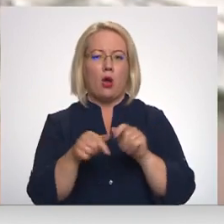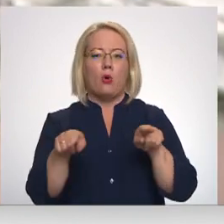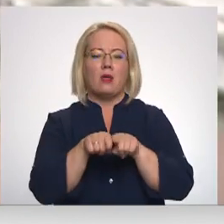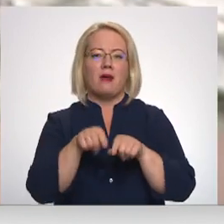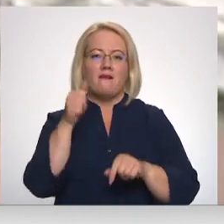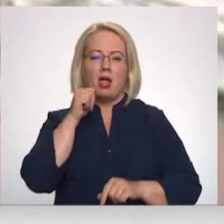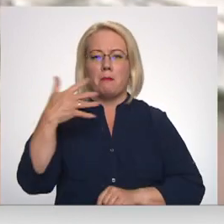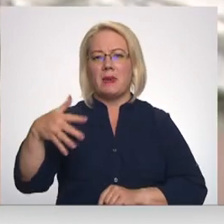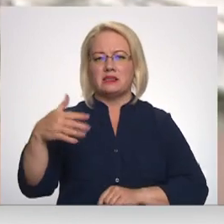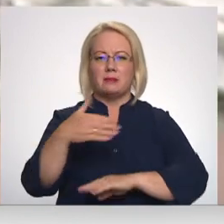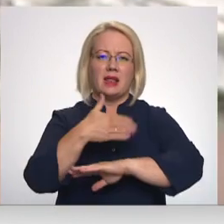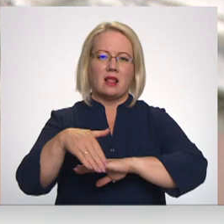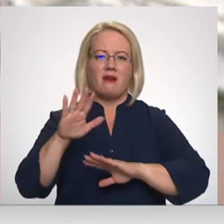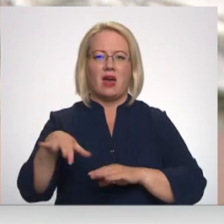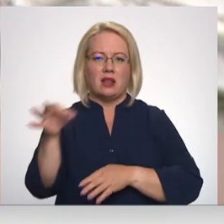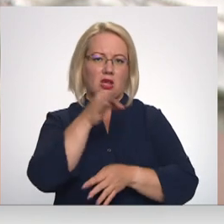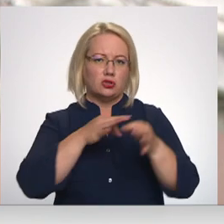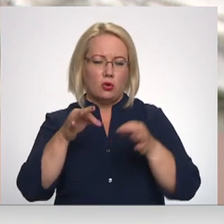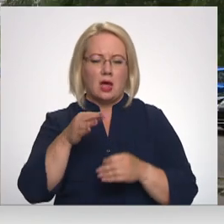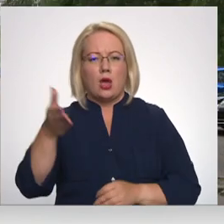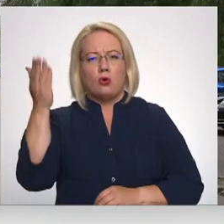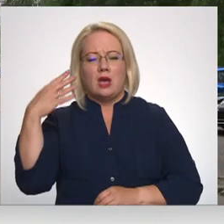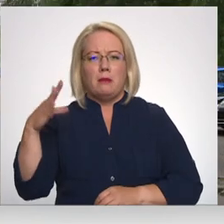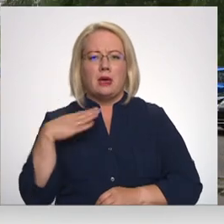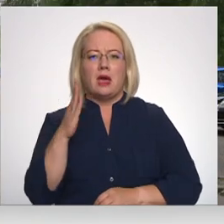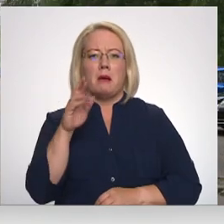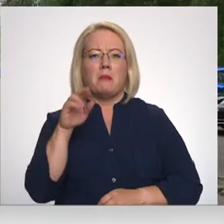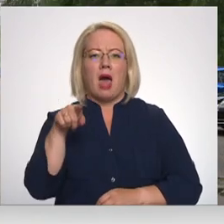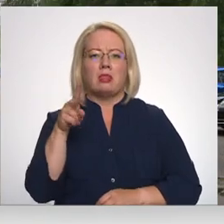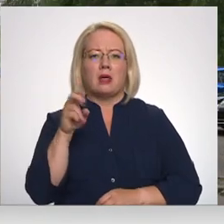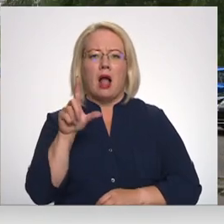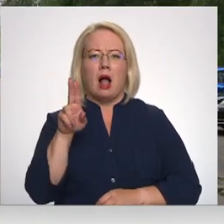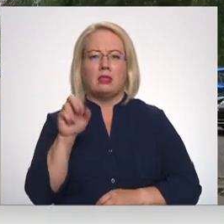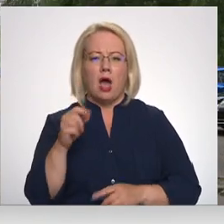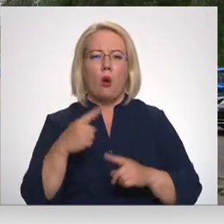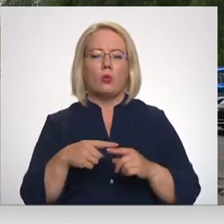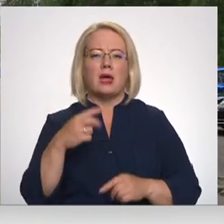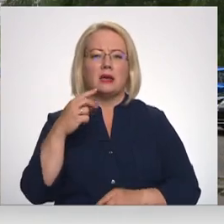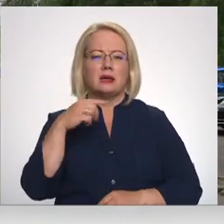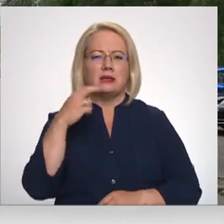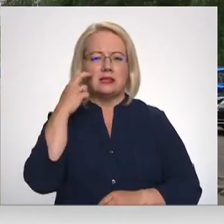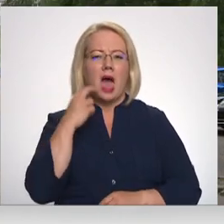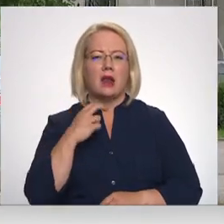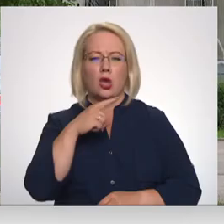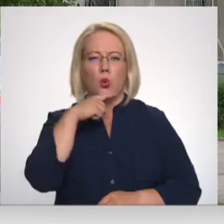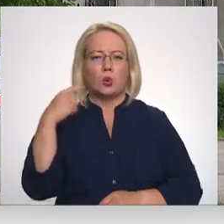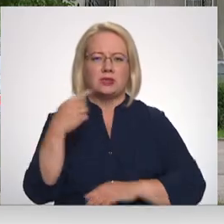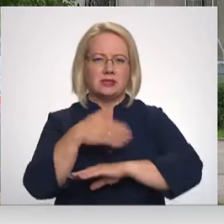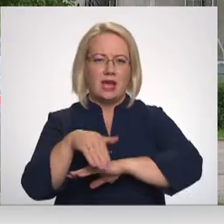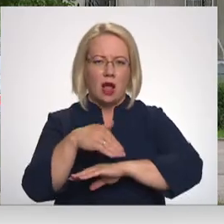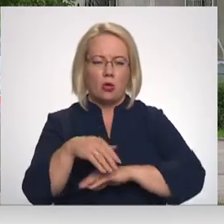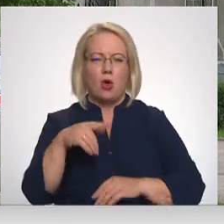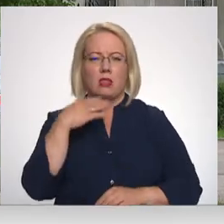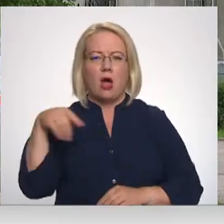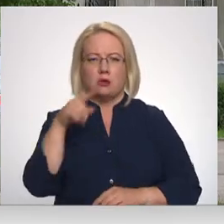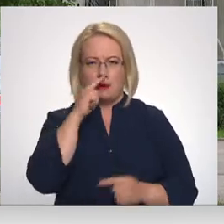diskutēt. Diskusijas domē jau pērni bijušas par Detlava Brandkalna ielu un starajā Rusa sīlu. Pērni deputāte balsoja pret šo